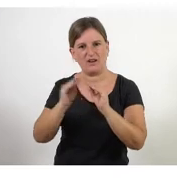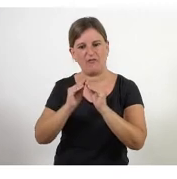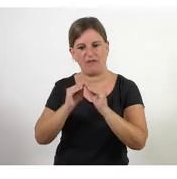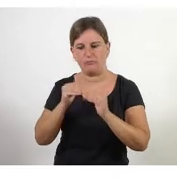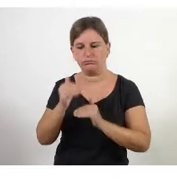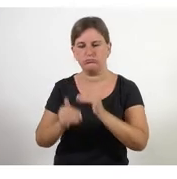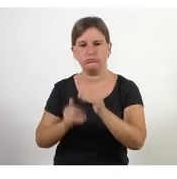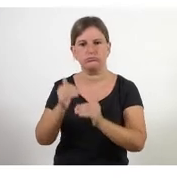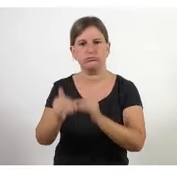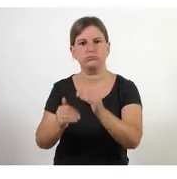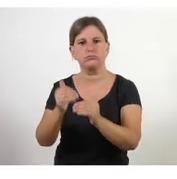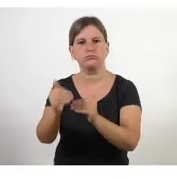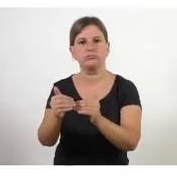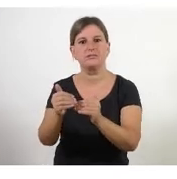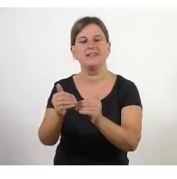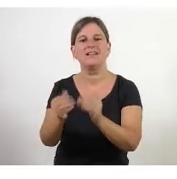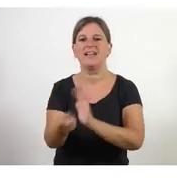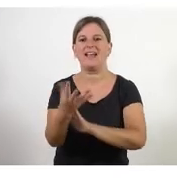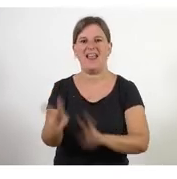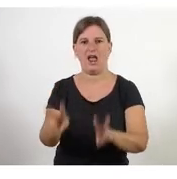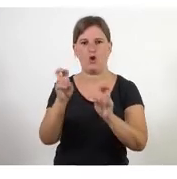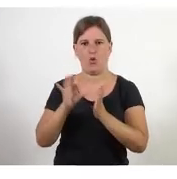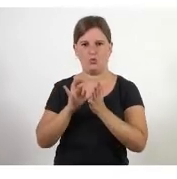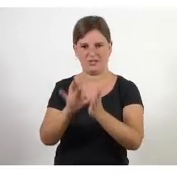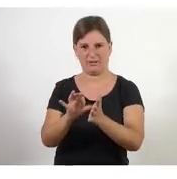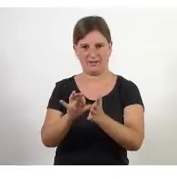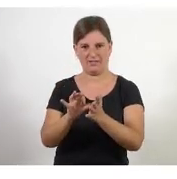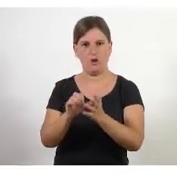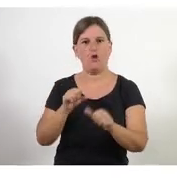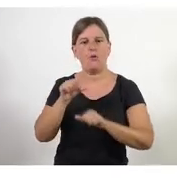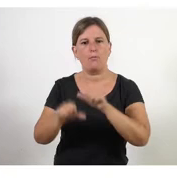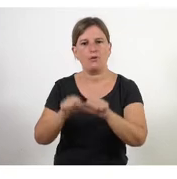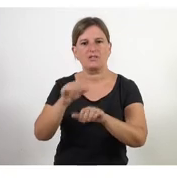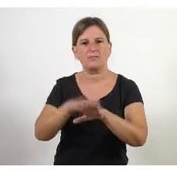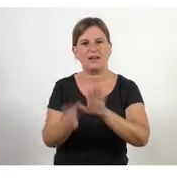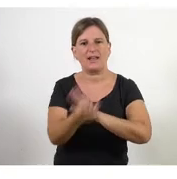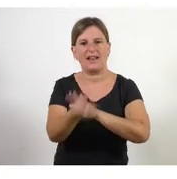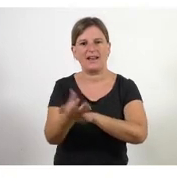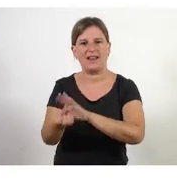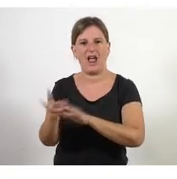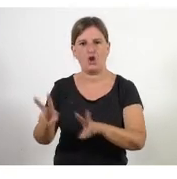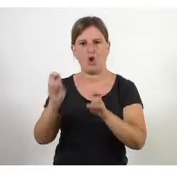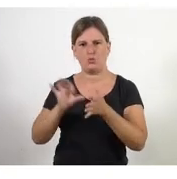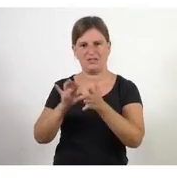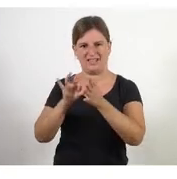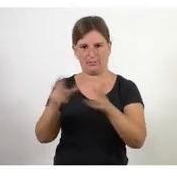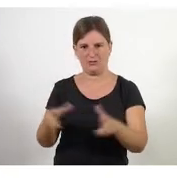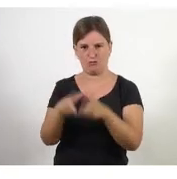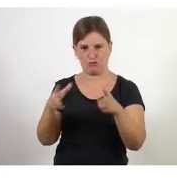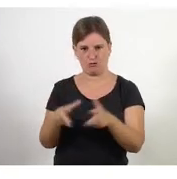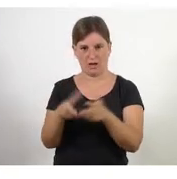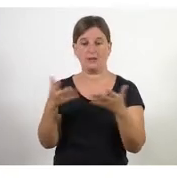aquests processos generes nous serveis un procés de desenvolupament de nous serveis socials